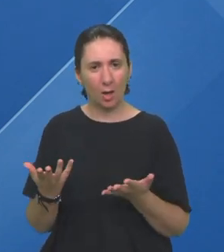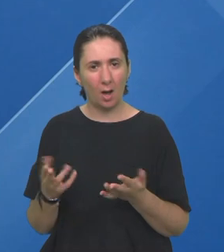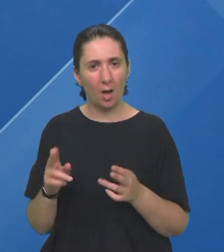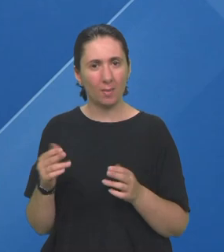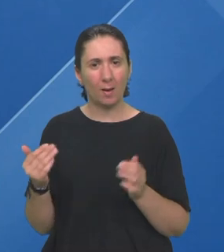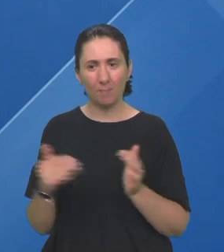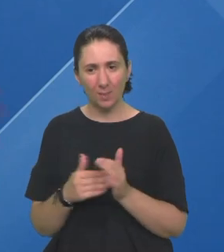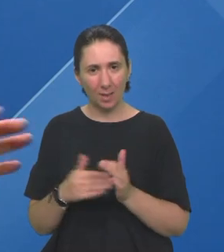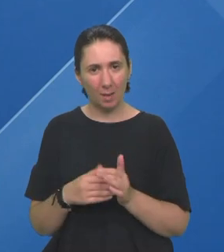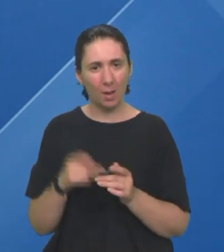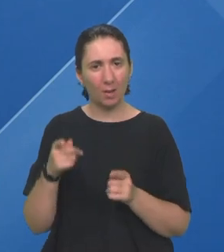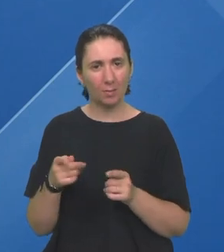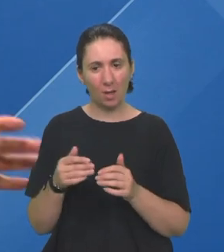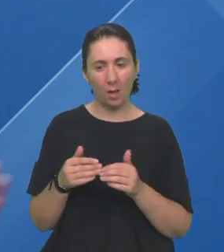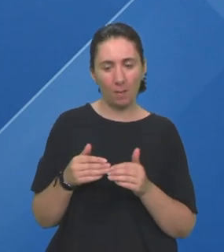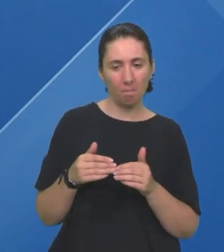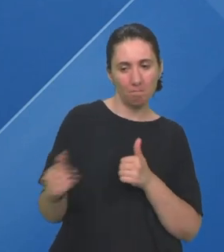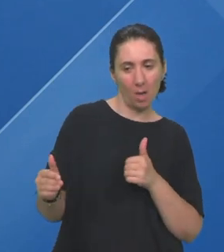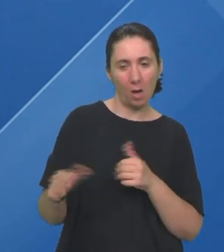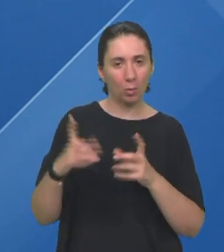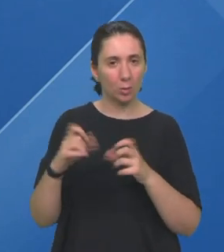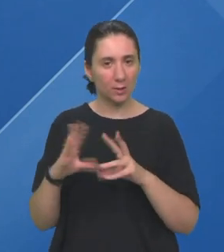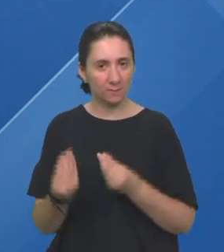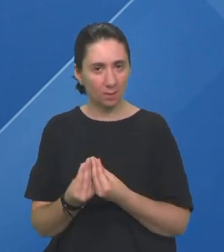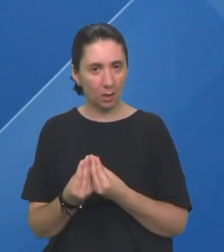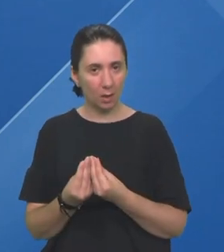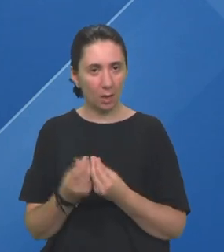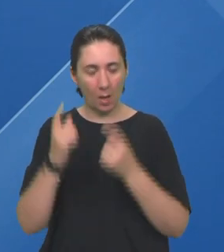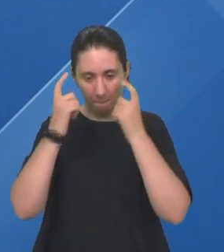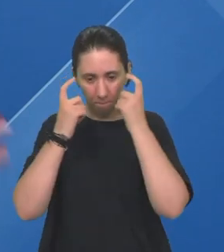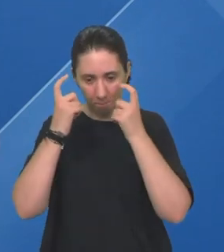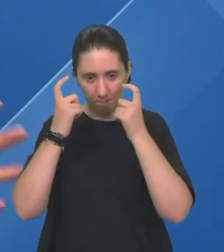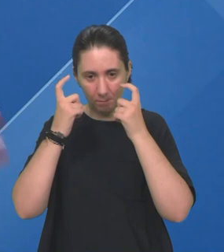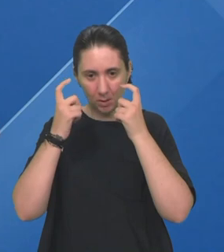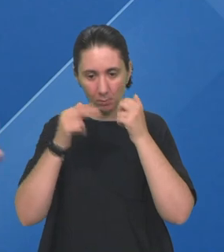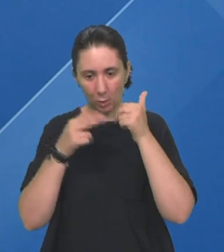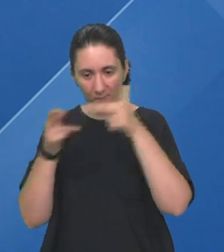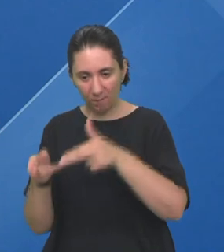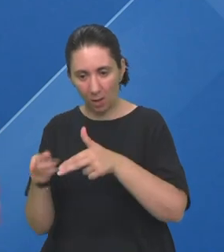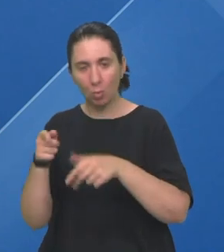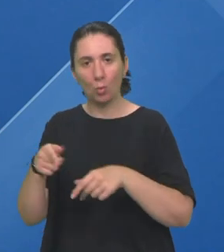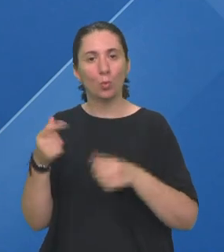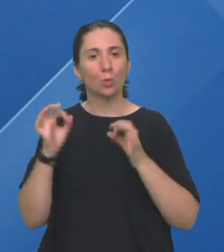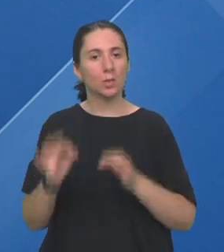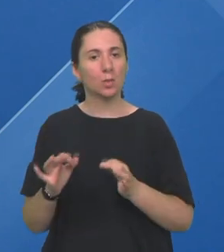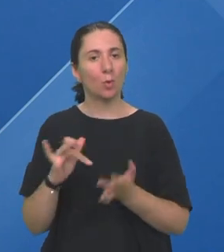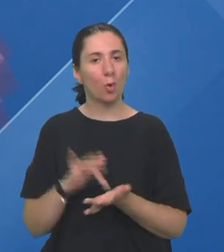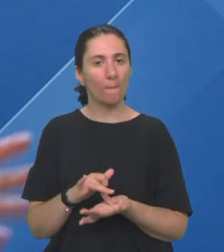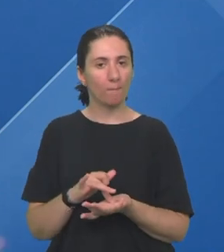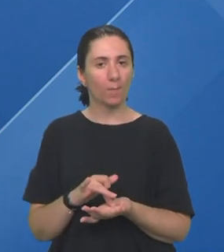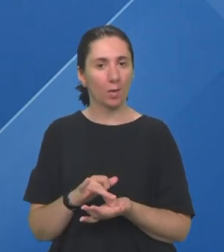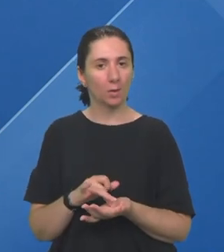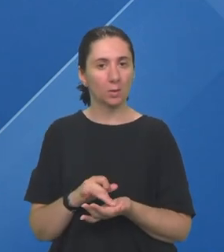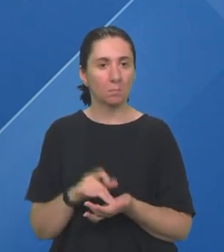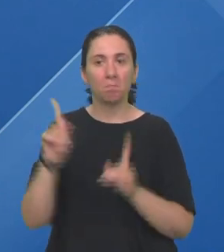tako Zatreba taj odmak Da se maknemo od svega toga Da se mislima Vratimo u to naše sigurno mjesto Pa sad